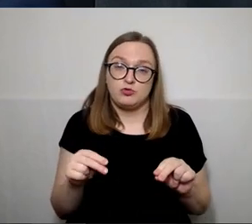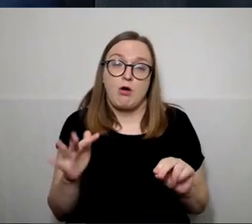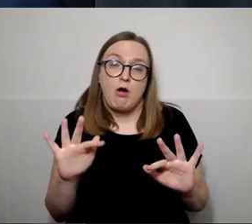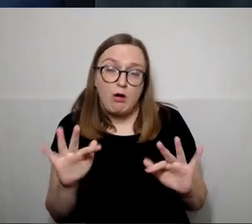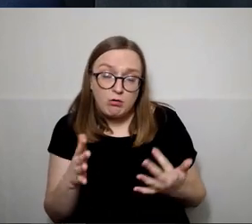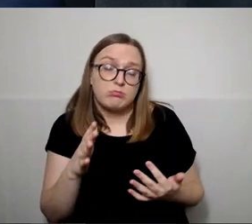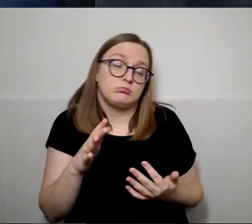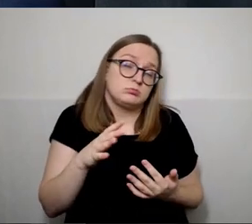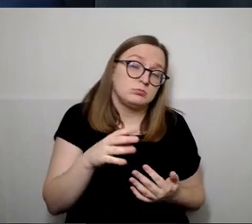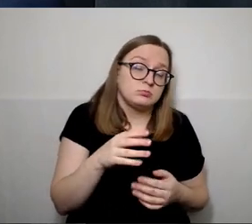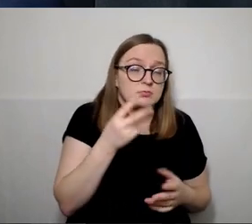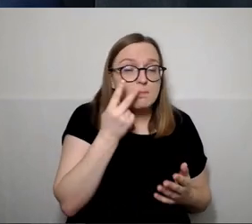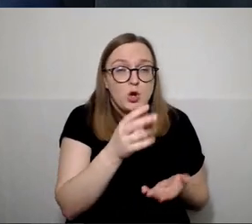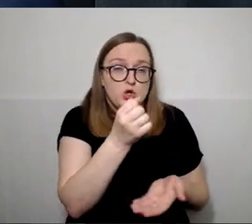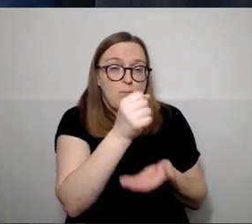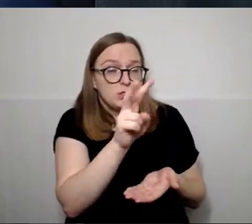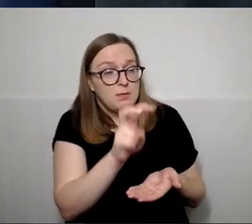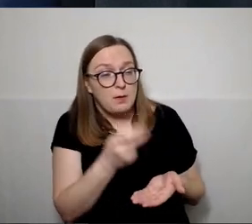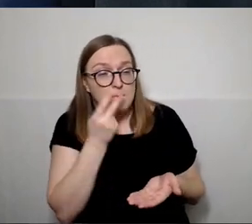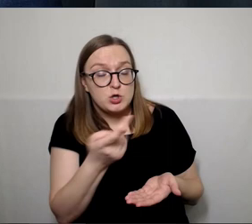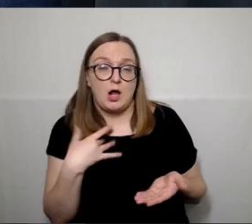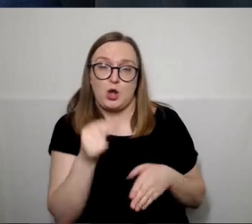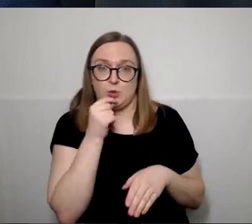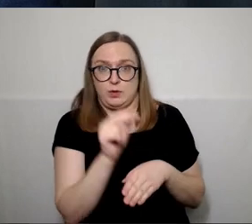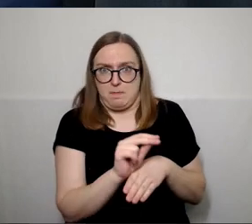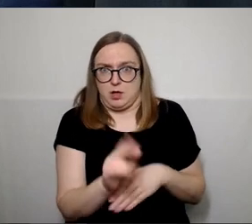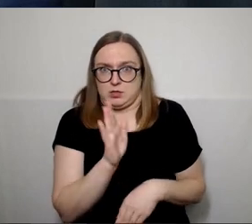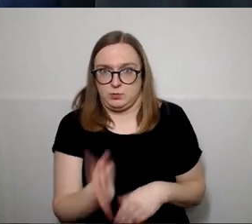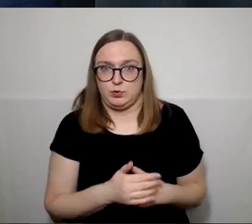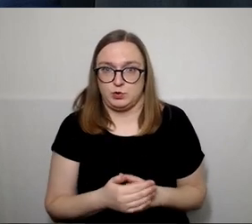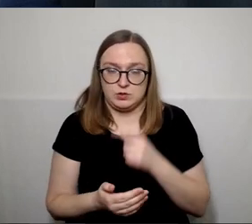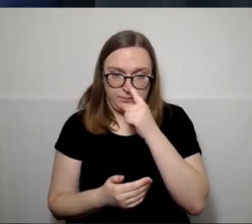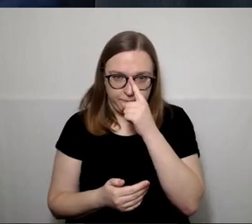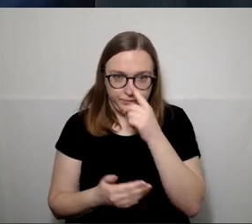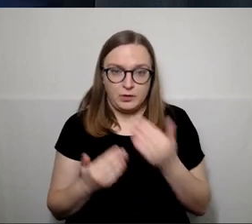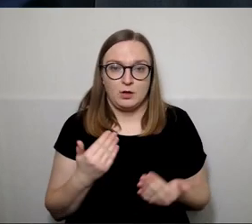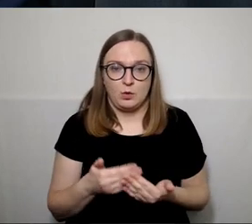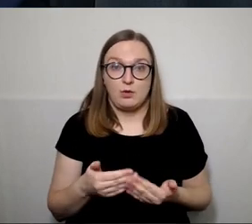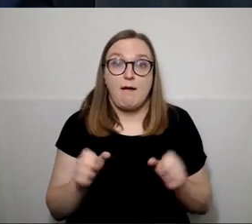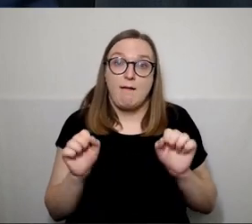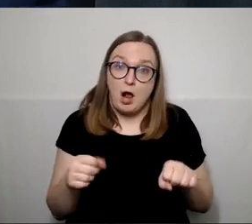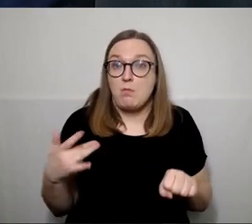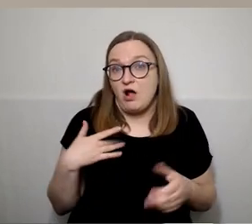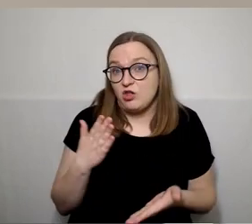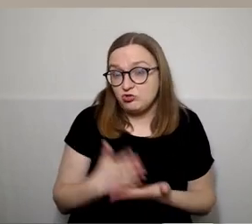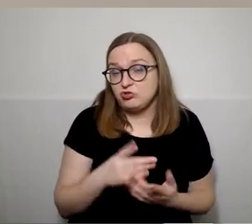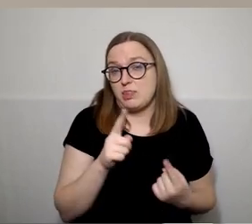pakorėguos tą biudžetą, nes tam iš tikrųjų galimybės yra ir tarybos